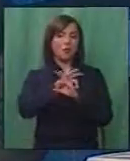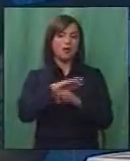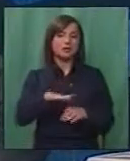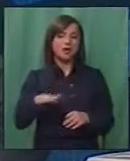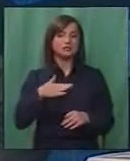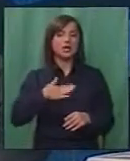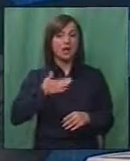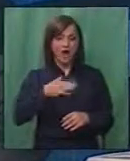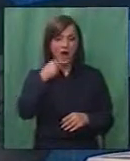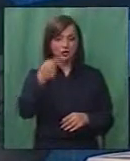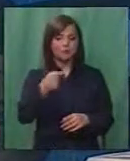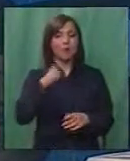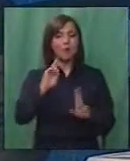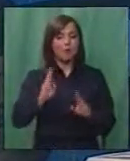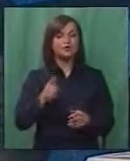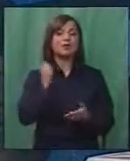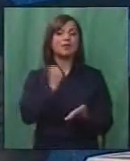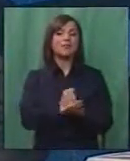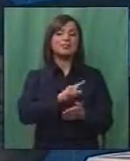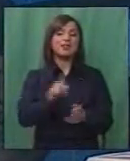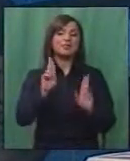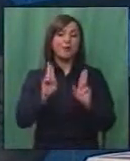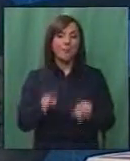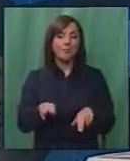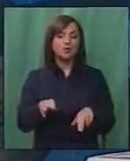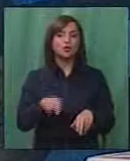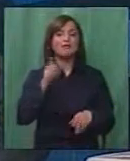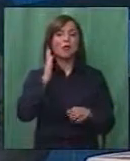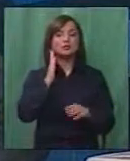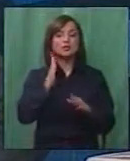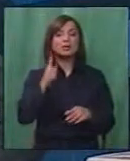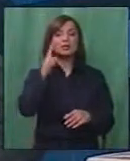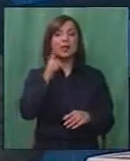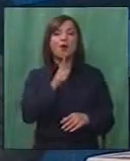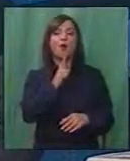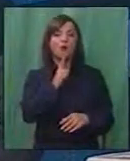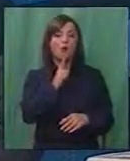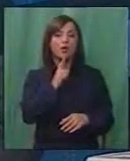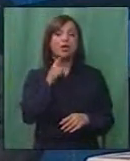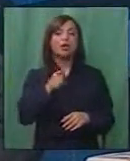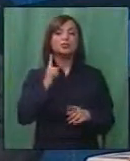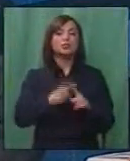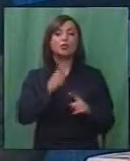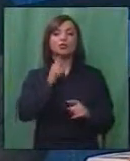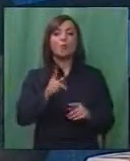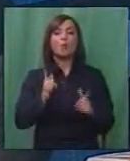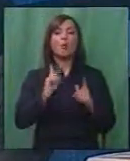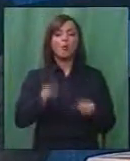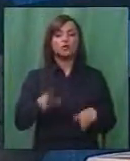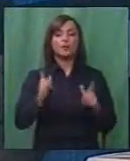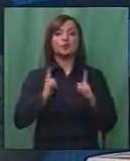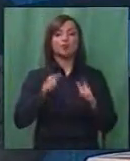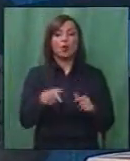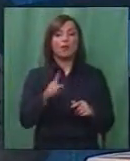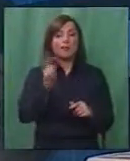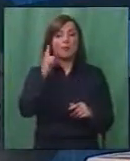и повторно ќе потврдам. Ние не можеме во секој поглед да знаеме и од секој што можеме да очекуваме како што